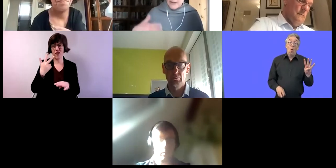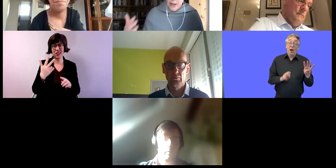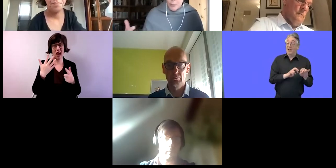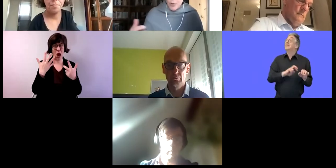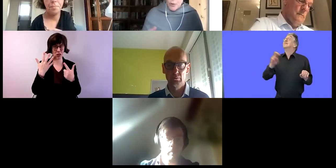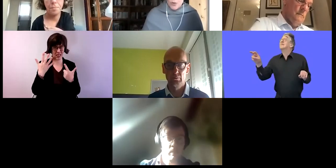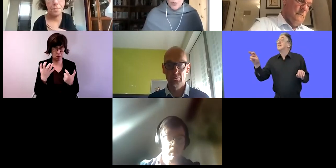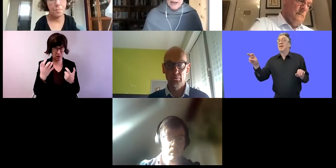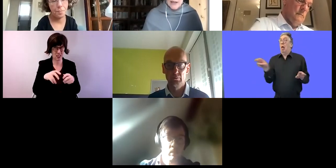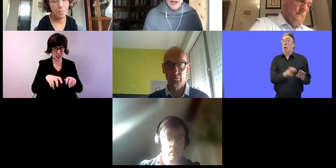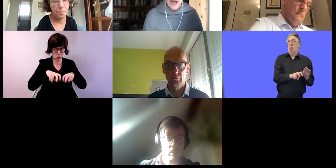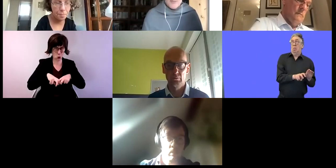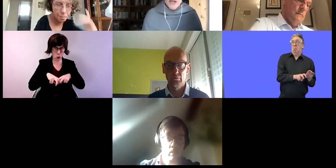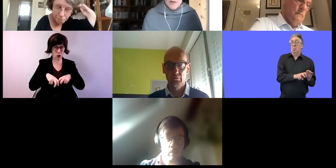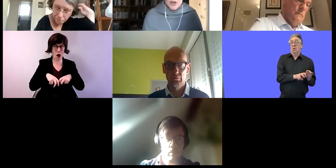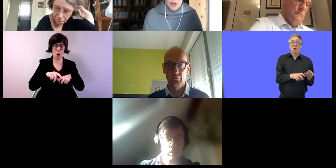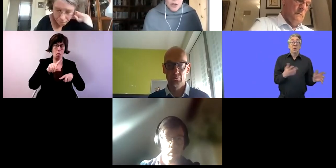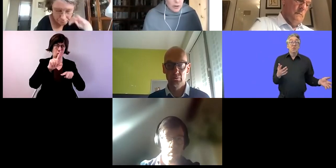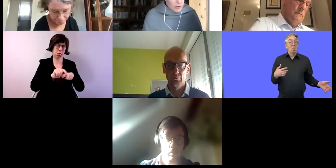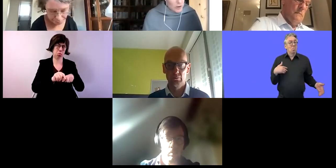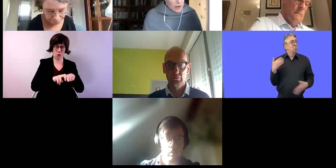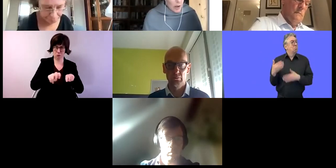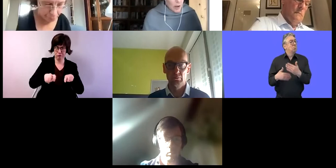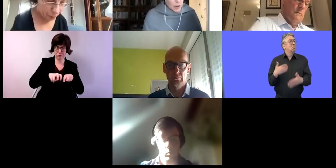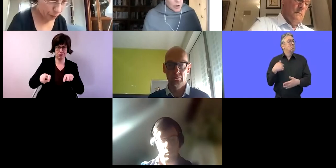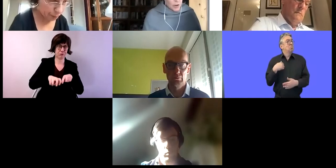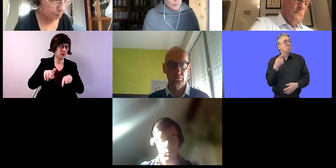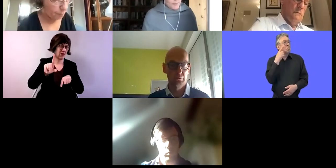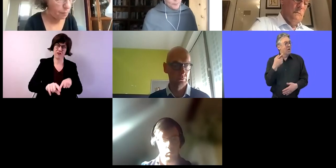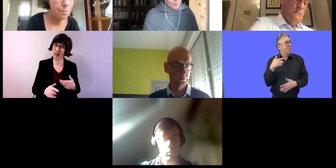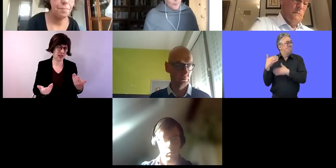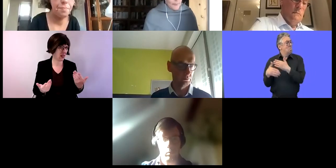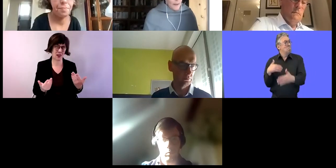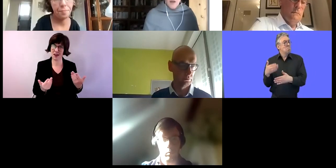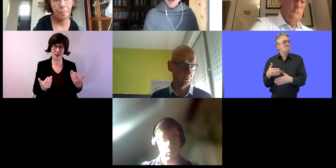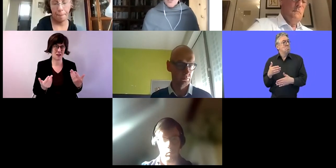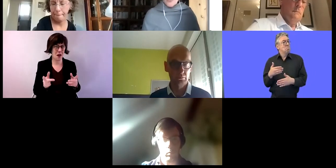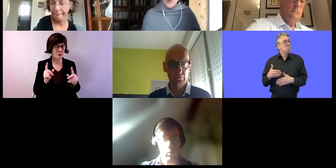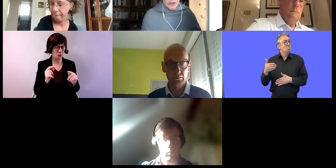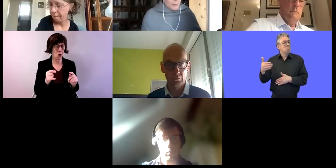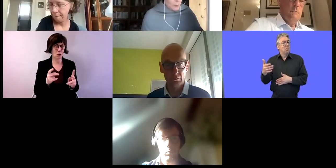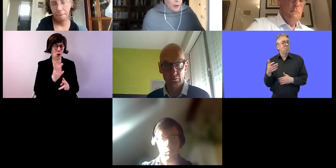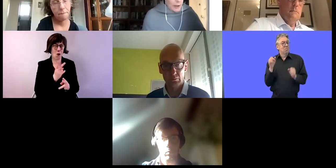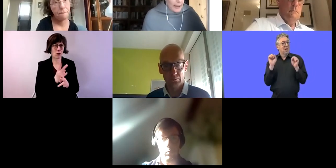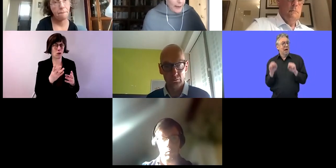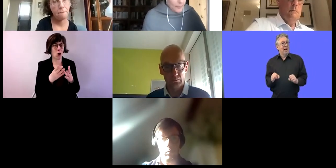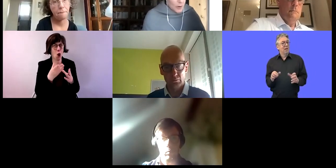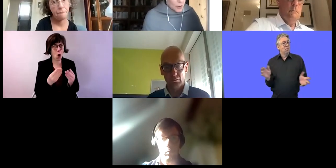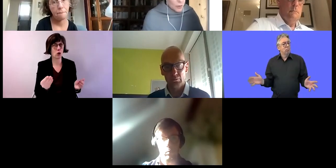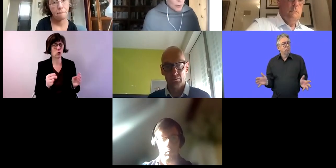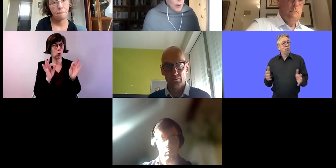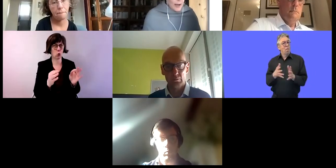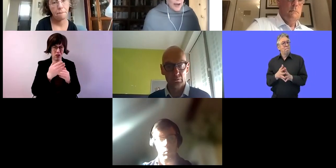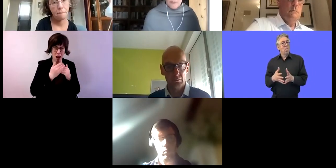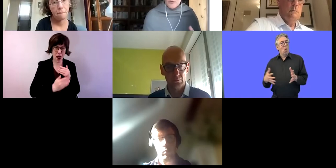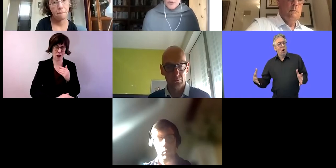und auch relativ wenige, die danach wieder in die Tagesschritte wollten. Also, das waren oft Lösungen, auch langfristig, wie man